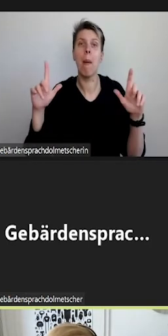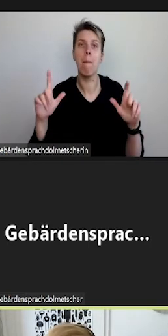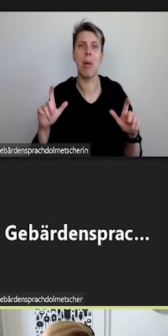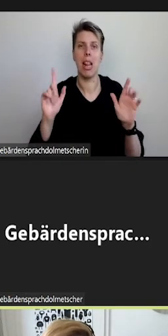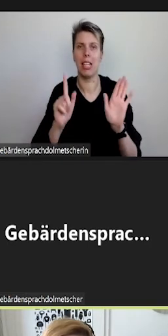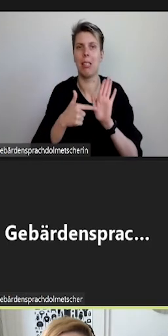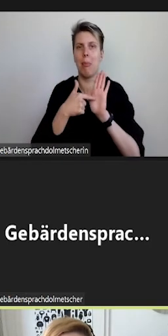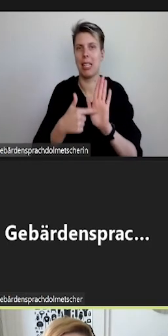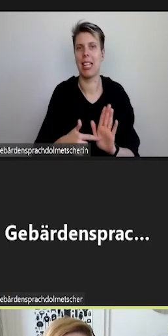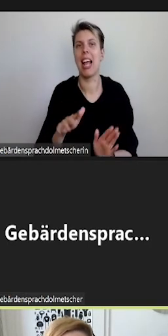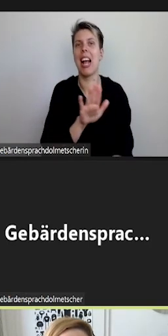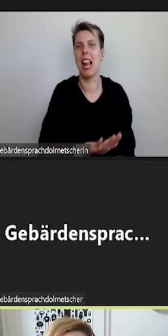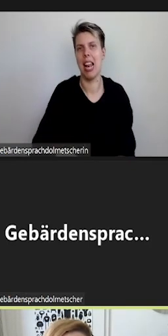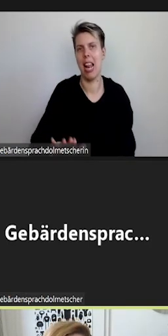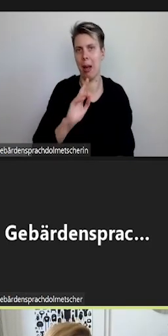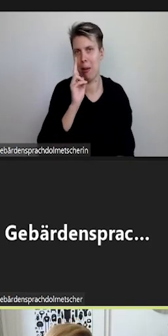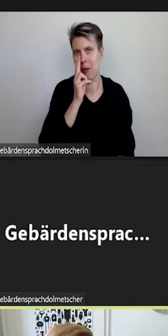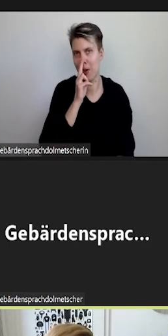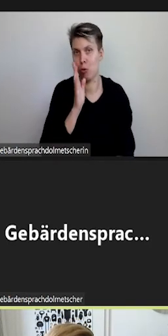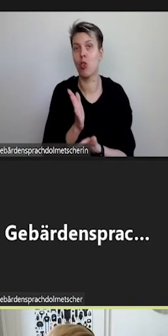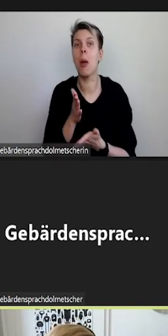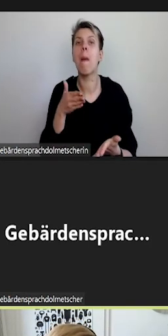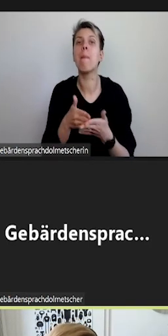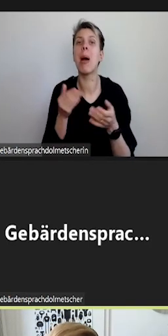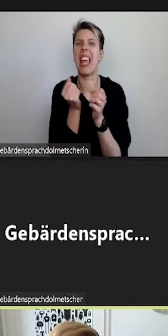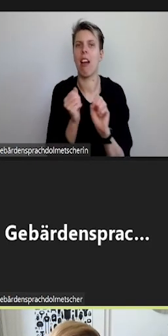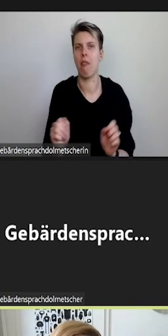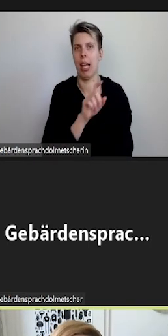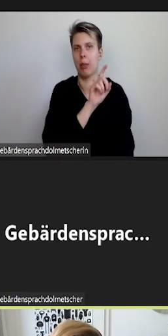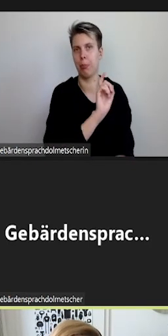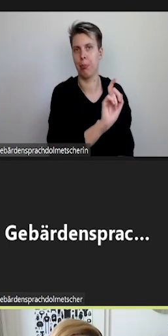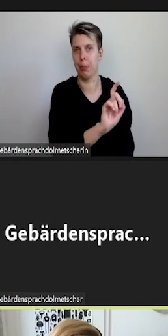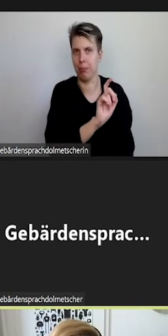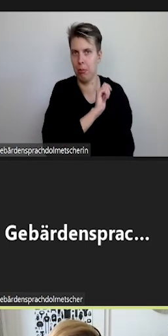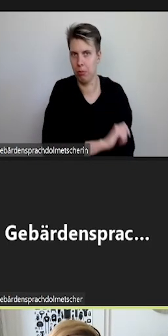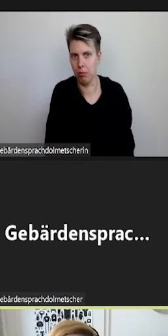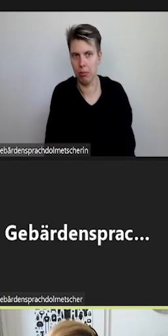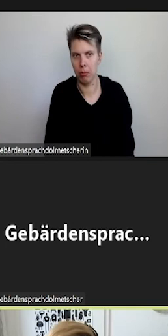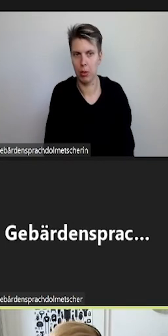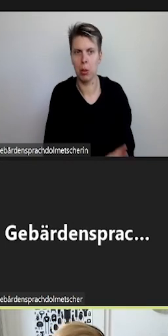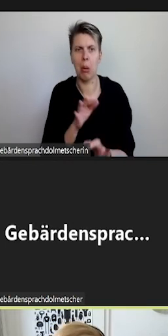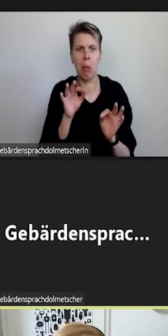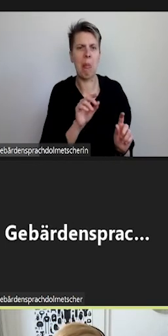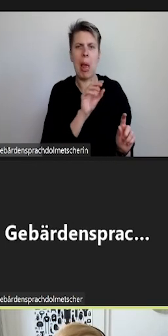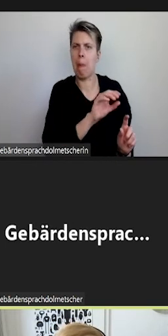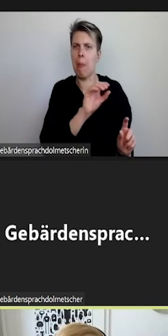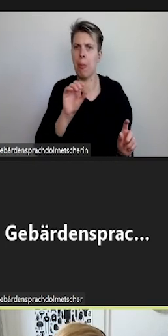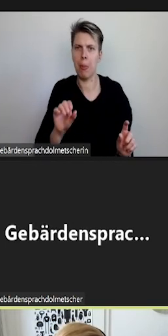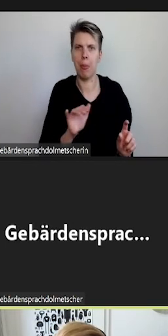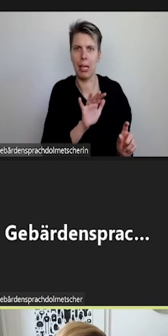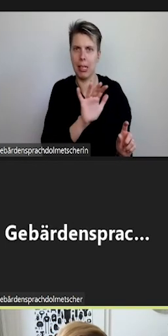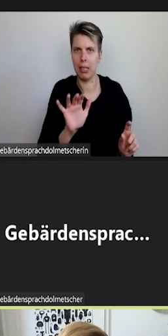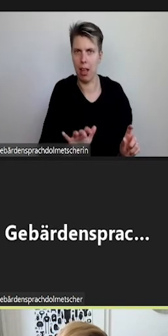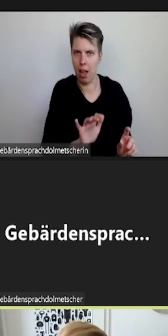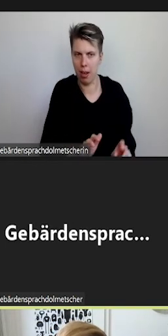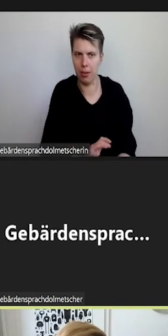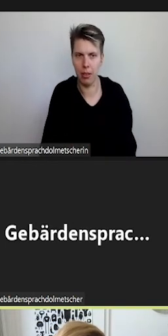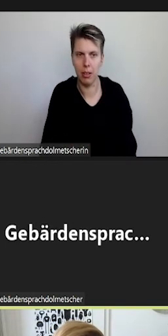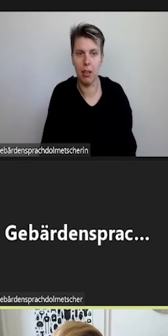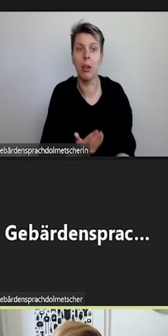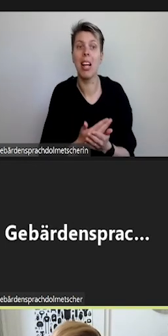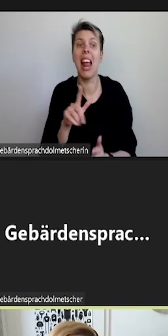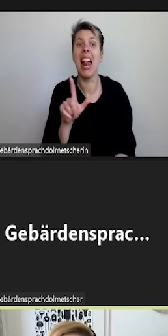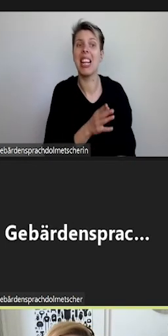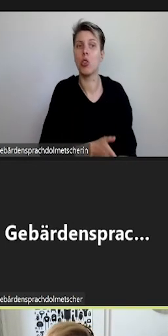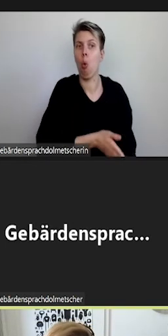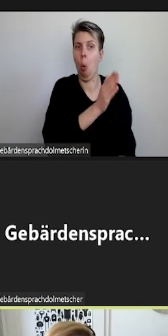Lageplan, in dem die Kategorie Barrierefreiheit aktiviert ist, sodass mehrere Icons auf der Karte erkennbar sind. Links oben